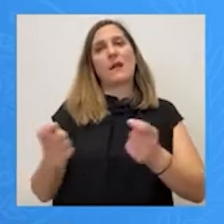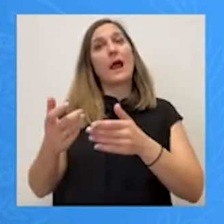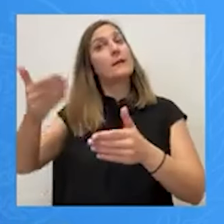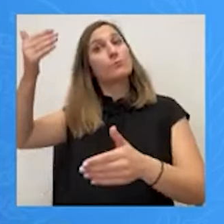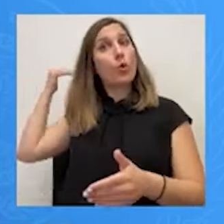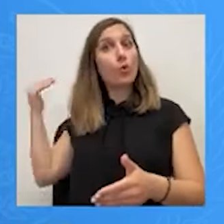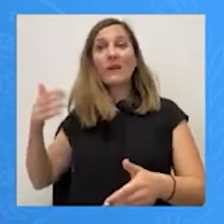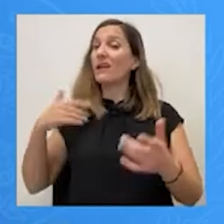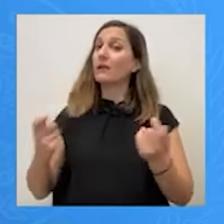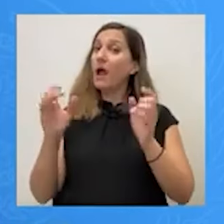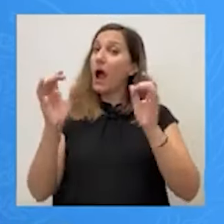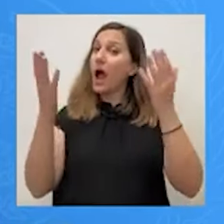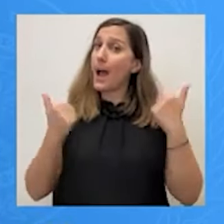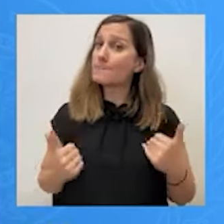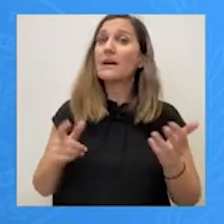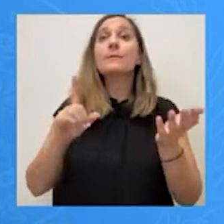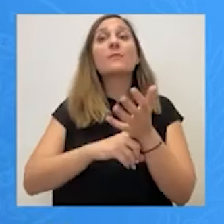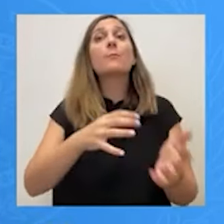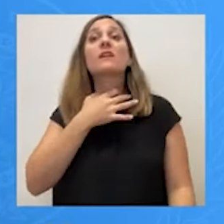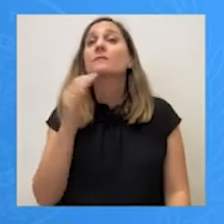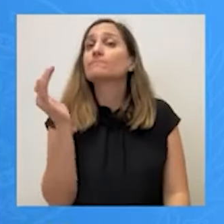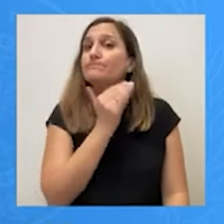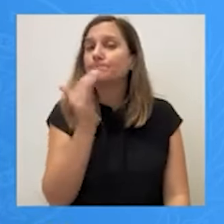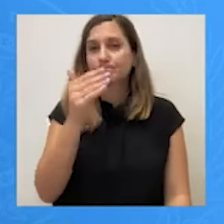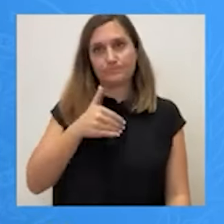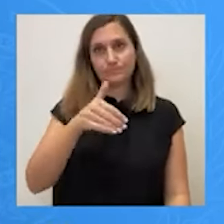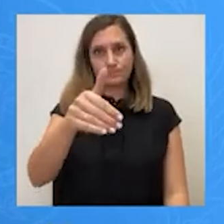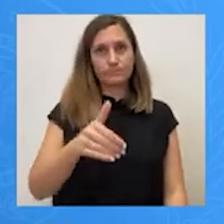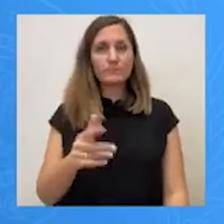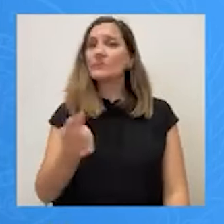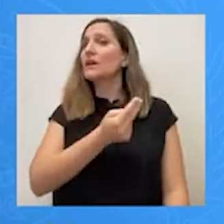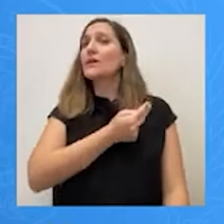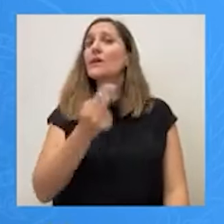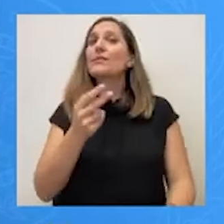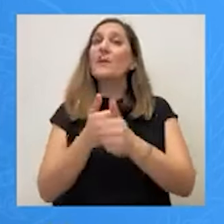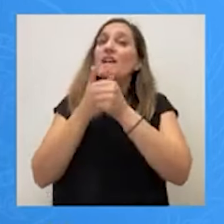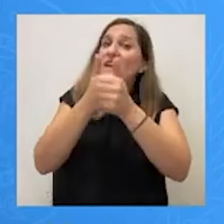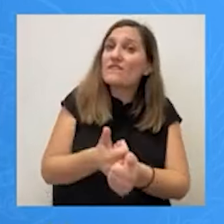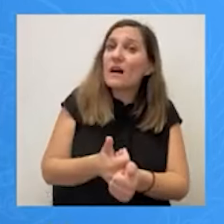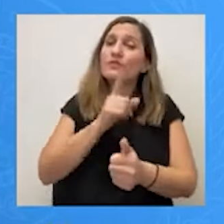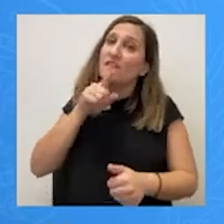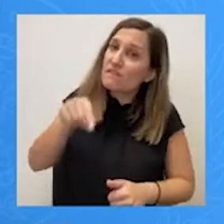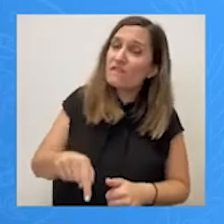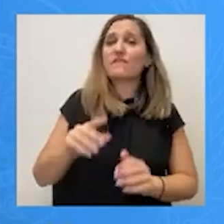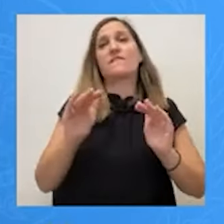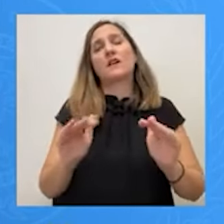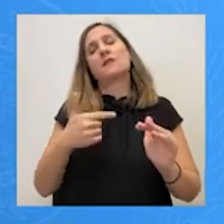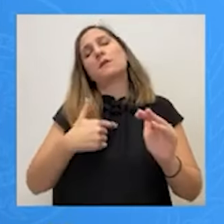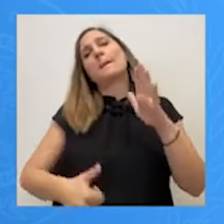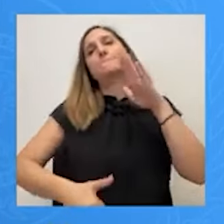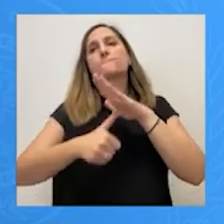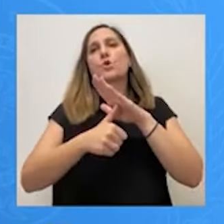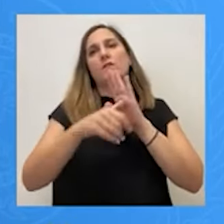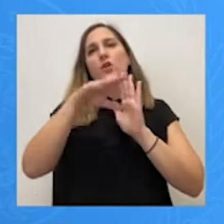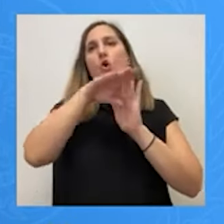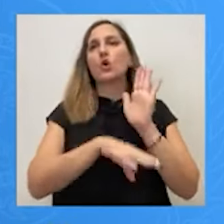μπορεί να γίνουν και πρέπει να γίνουν άμεσα και αφορούν επί της ουσίας την εφαρμογή του υφιστάμενου Προεδρικού Διατάγματος πριν μπούμε στη